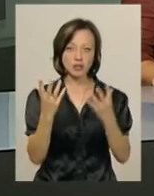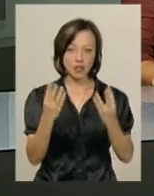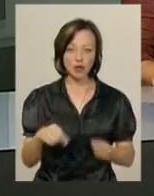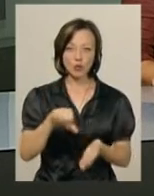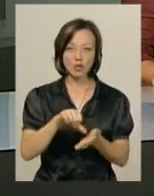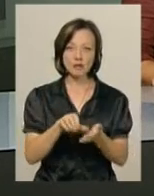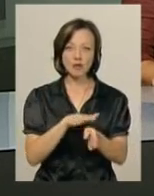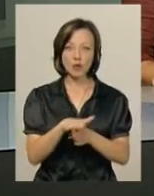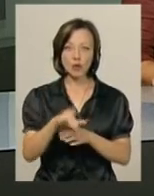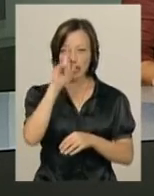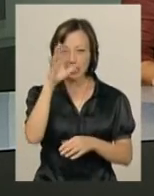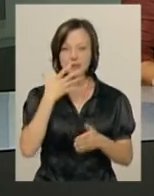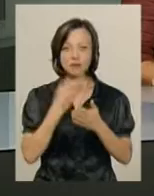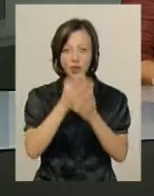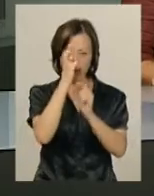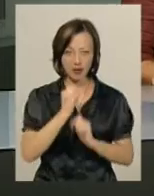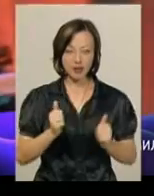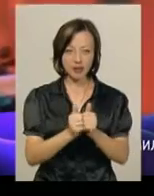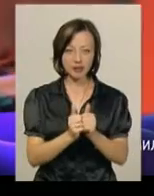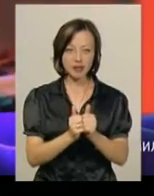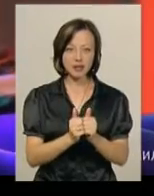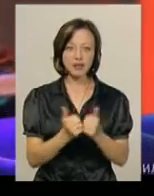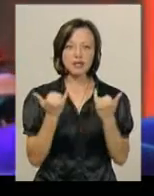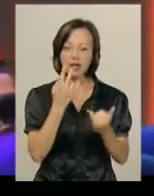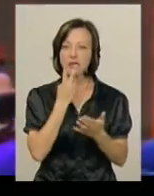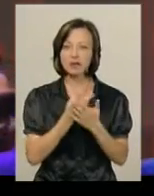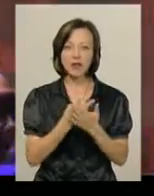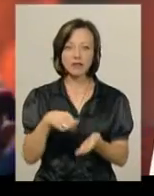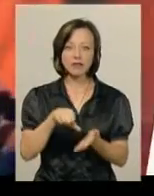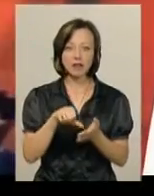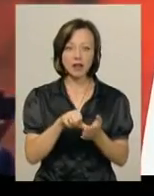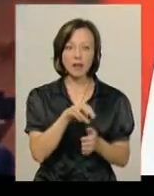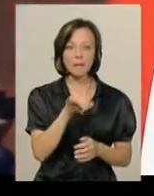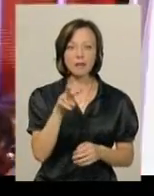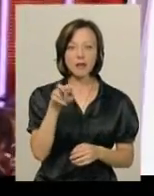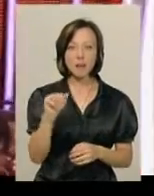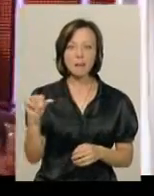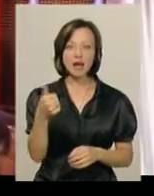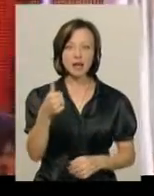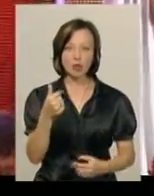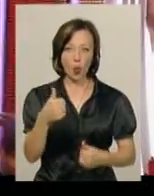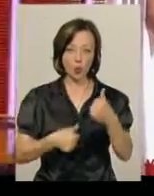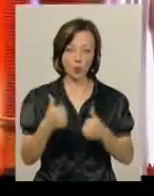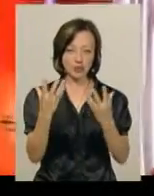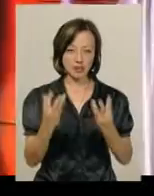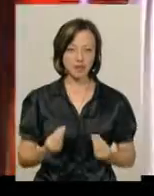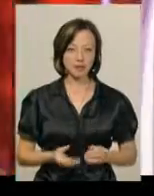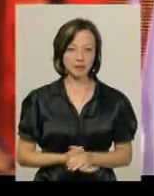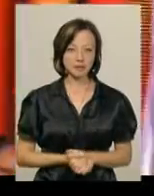учасники виконували хід своєї країни. Зараз ви бачите виступ Міли Нітіч у перший конкурсний день.